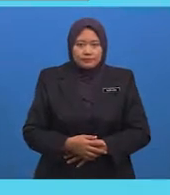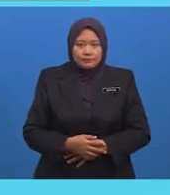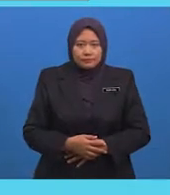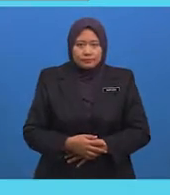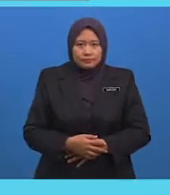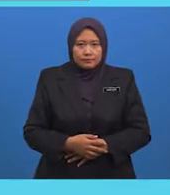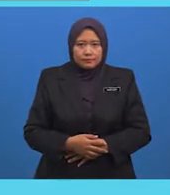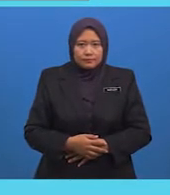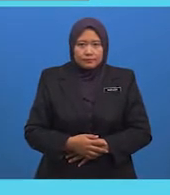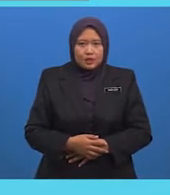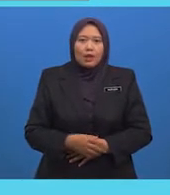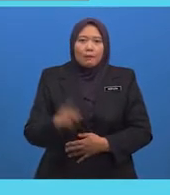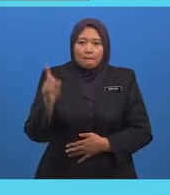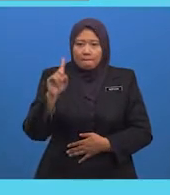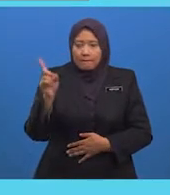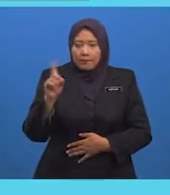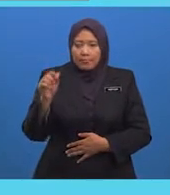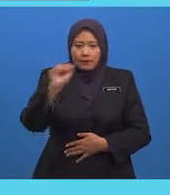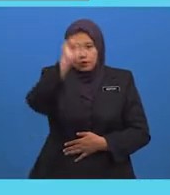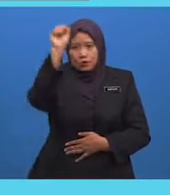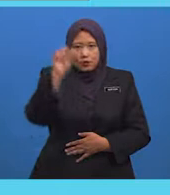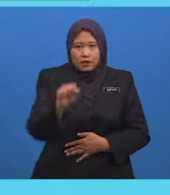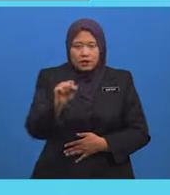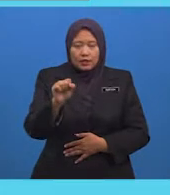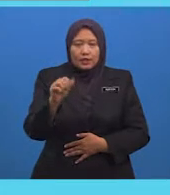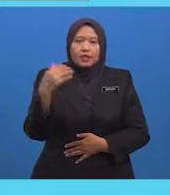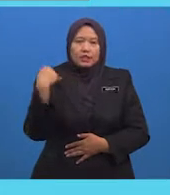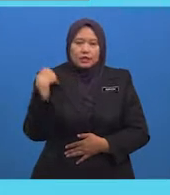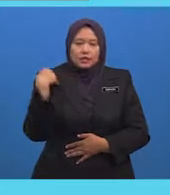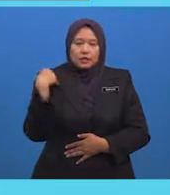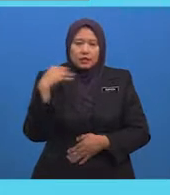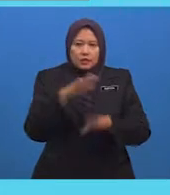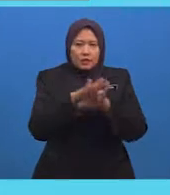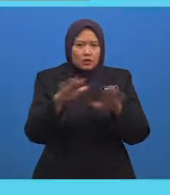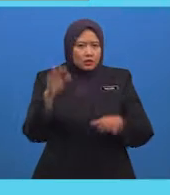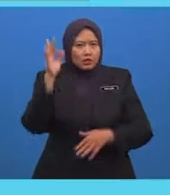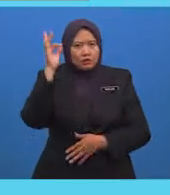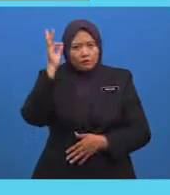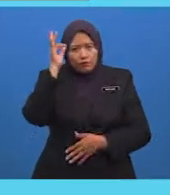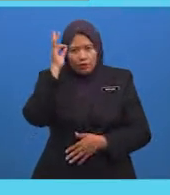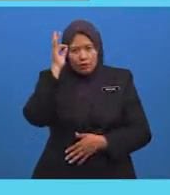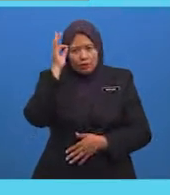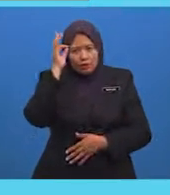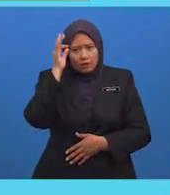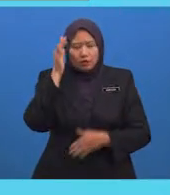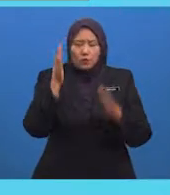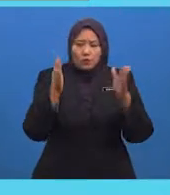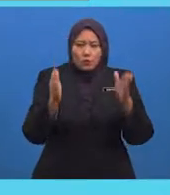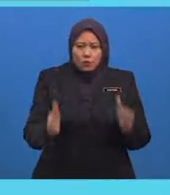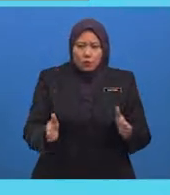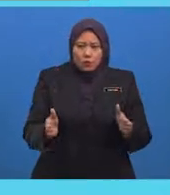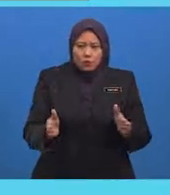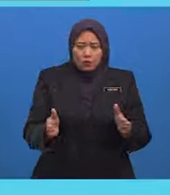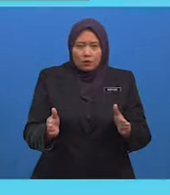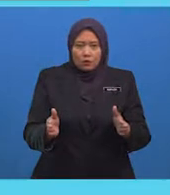Mana-mana Persoalan yang Timbul Atau tidak Difahami Oleh para pelajar Akan diajukan